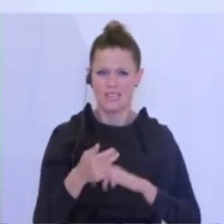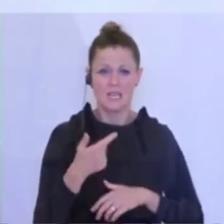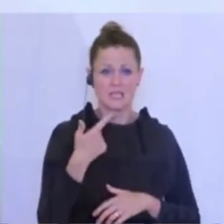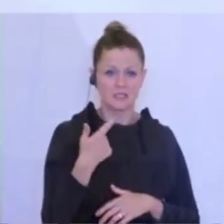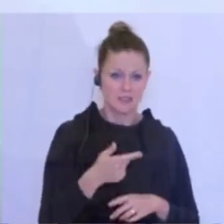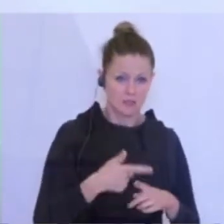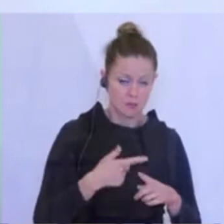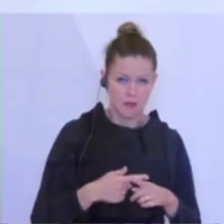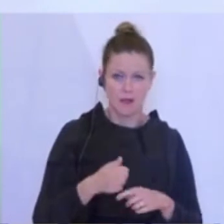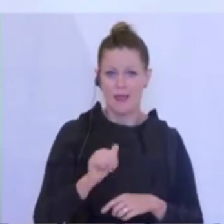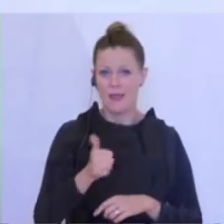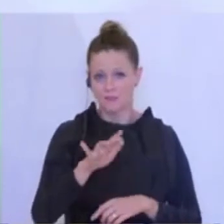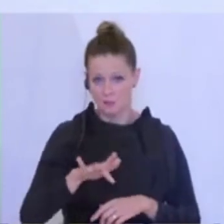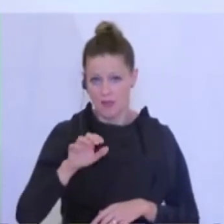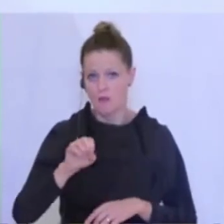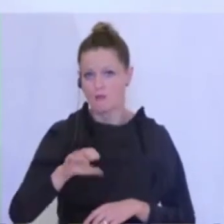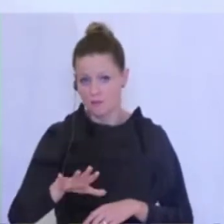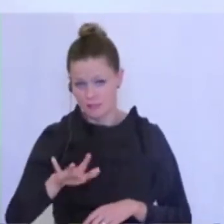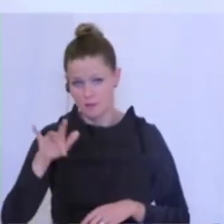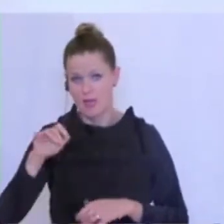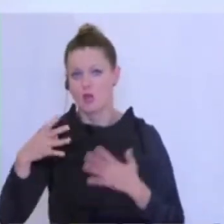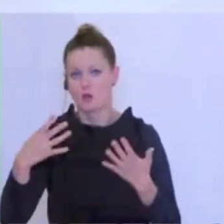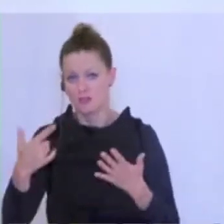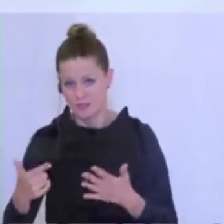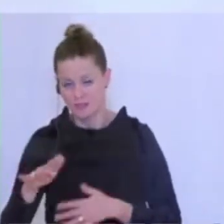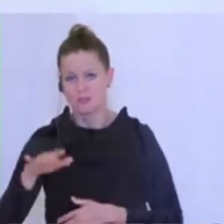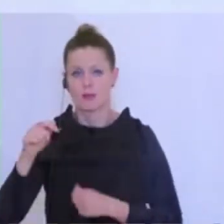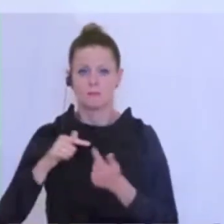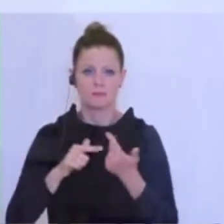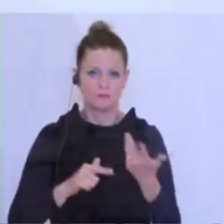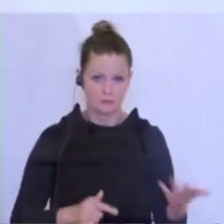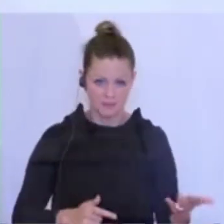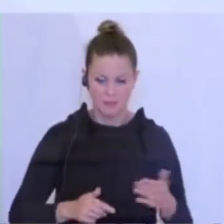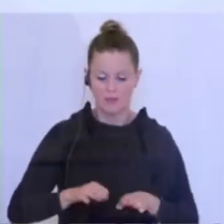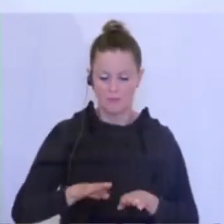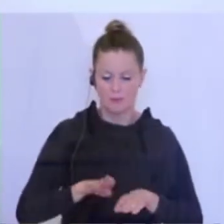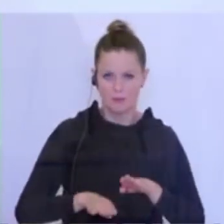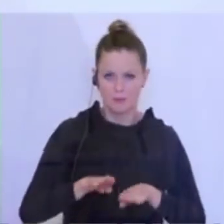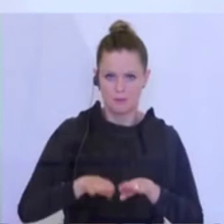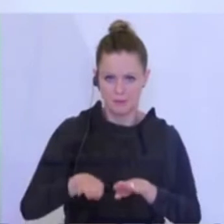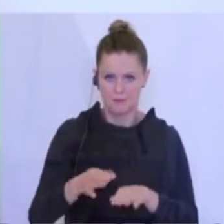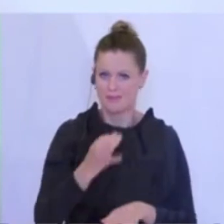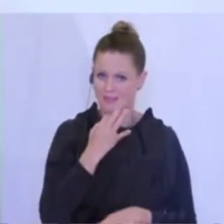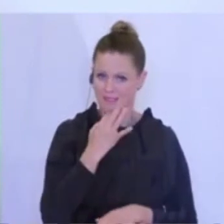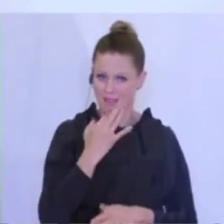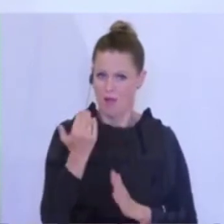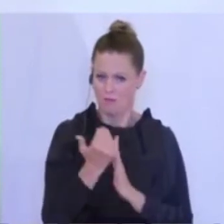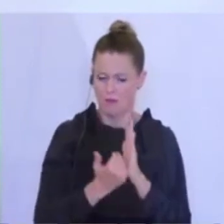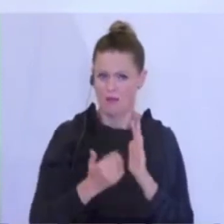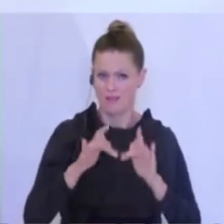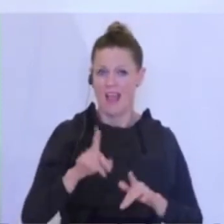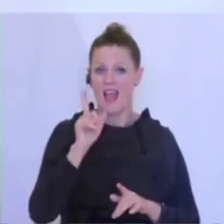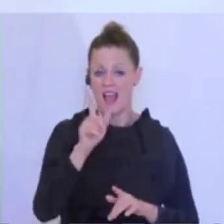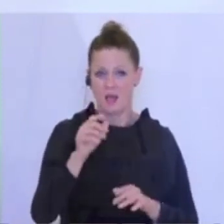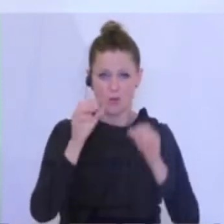Mai, 15. Mai kommt jetzt ganz viel Outdoor, 29. Mai kommt Indoor. Aber man muss sehen, dass das ja in der Regel ohne Zuseher hier